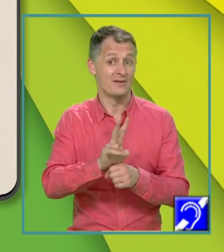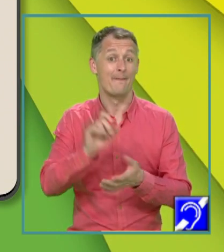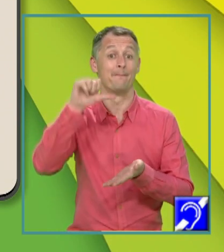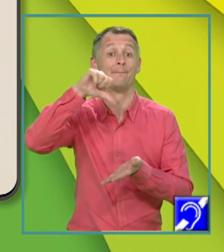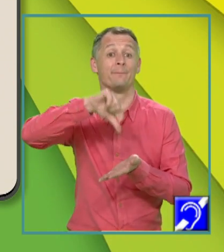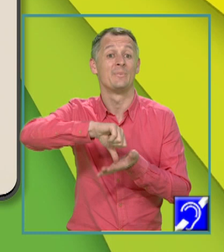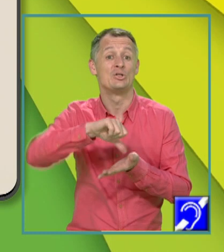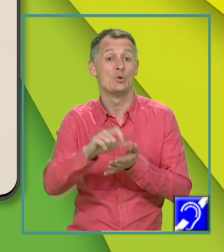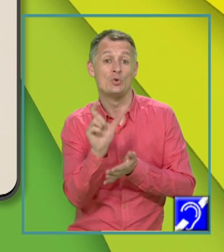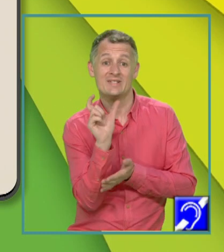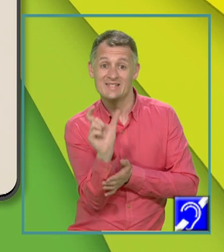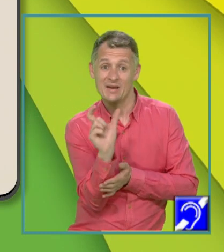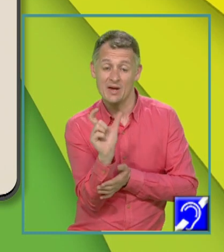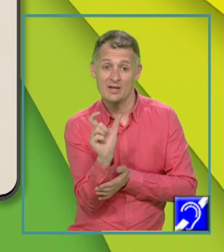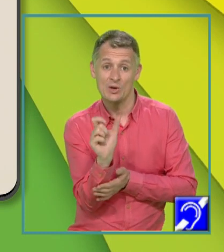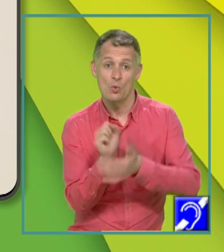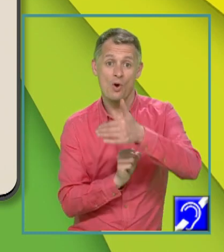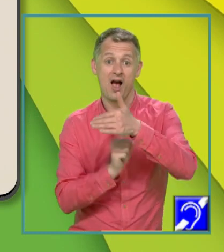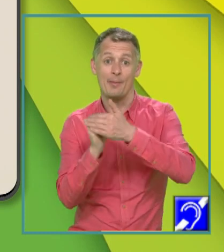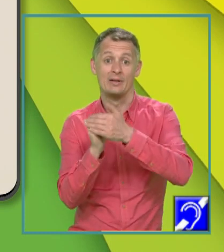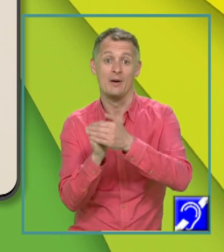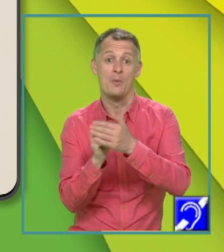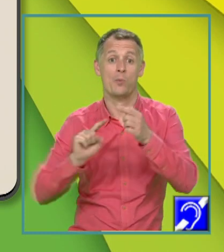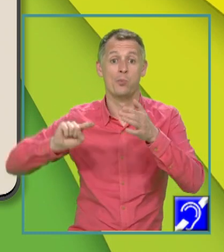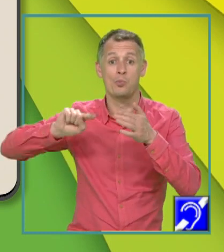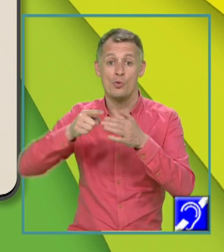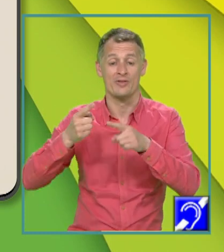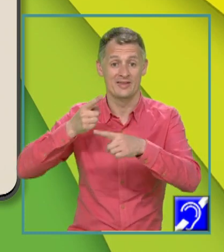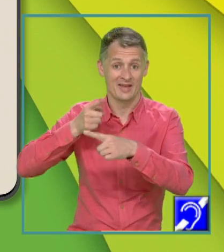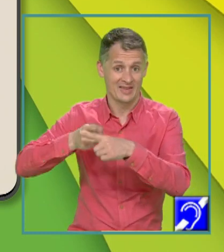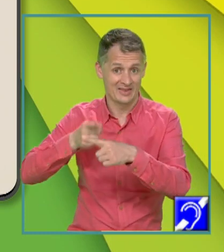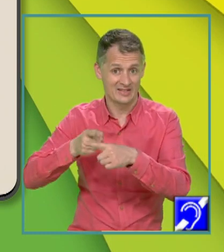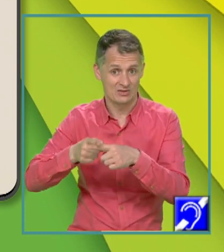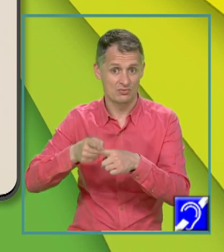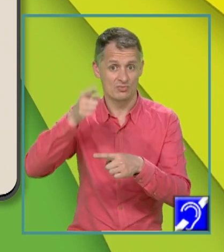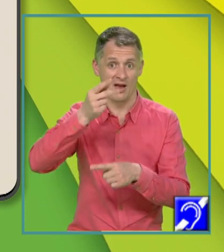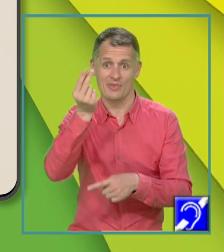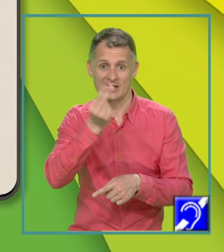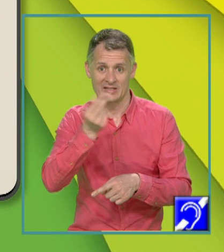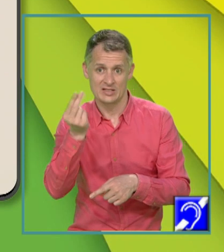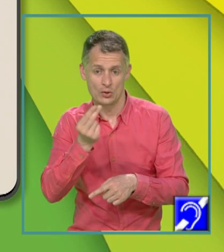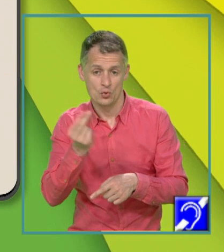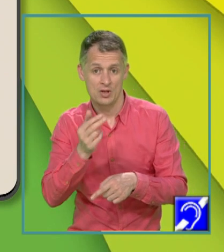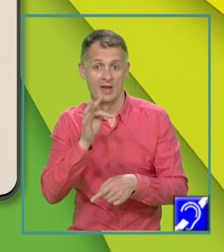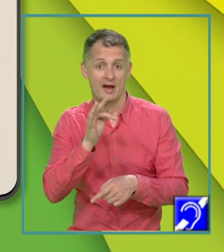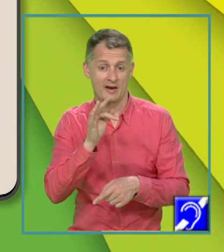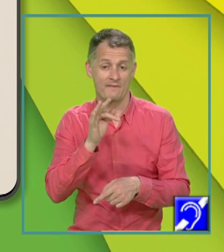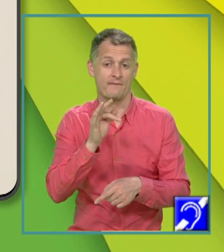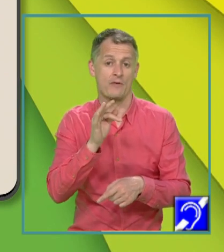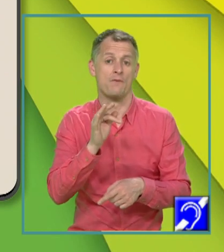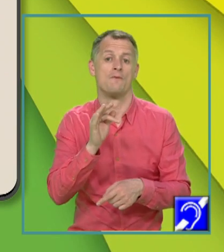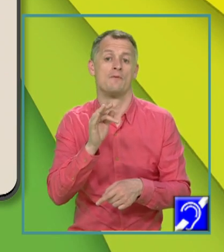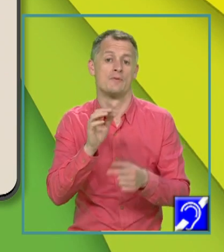mijlocul segmentului cu capetele în punctele de intersecție ale reprezentării geometrice a graficului funcției